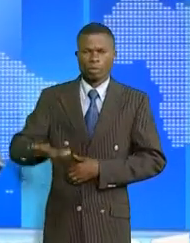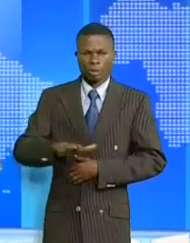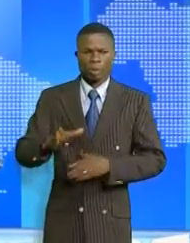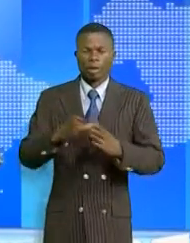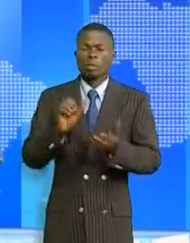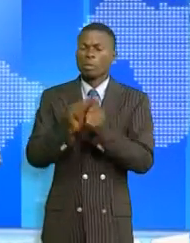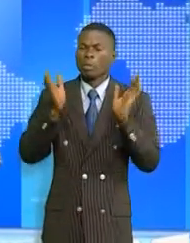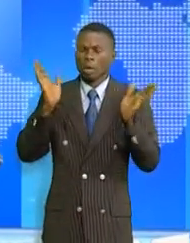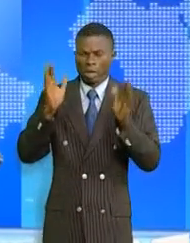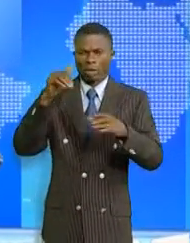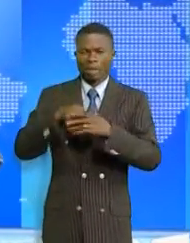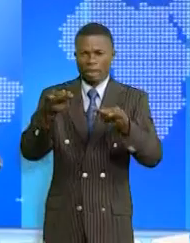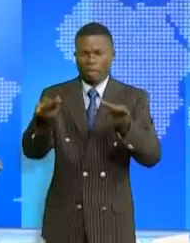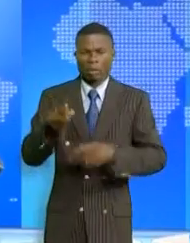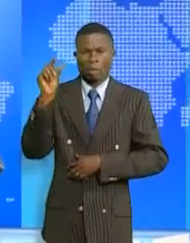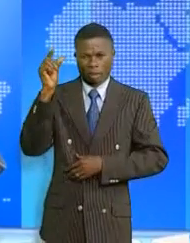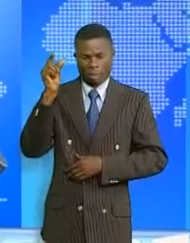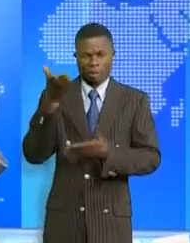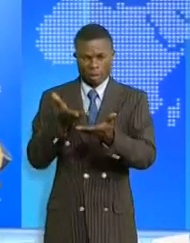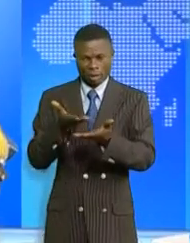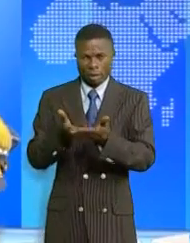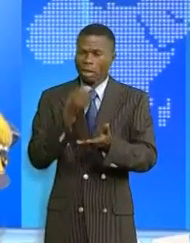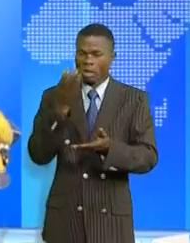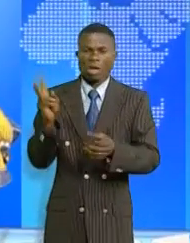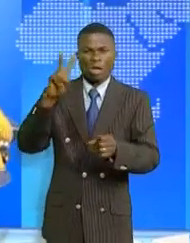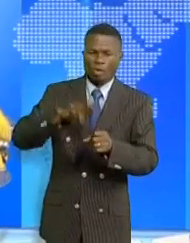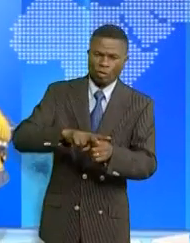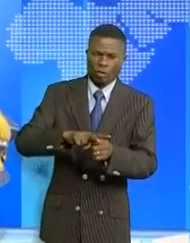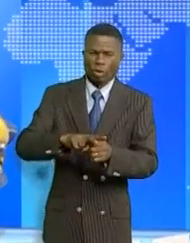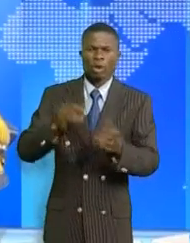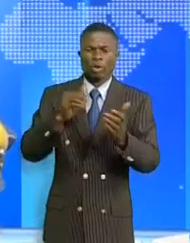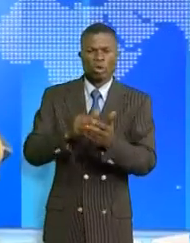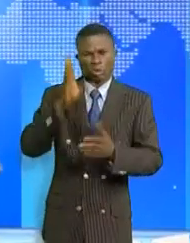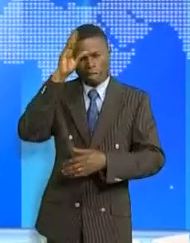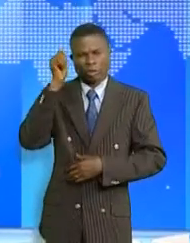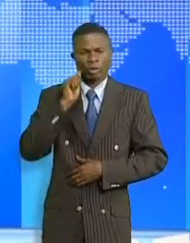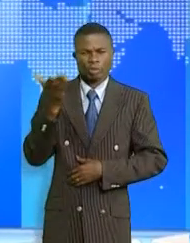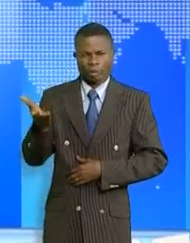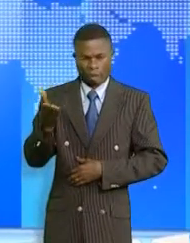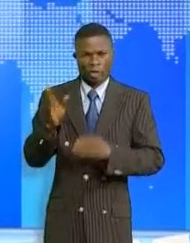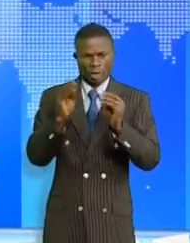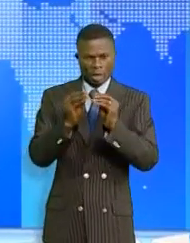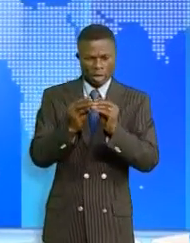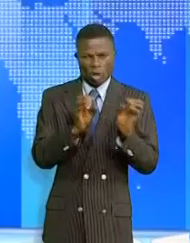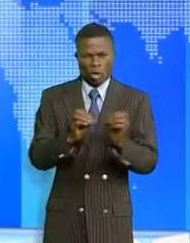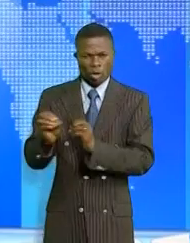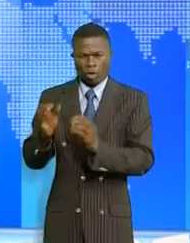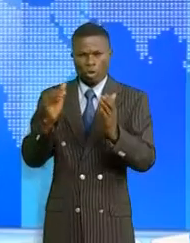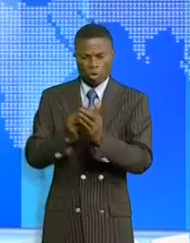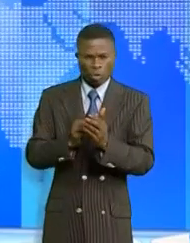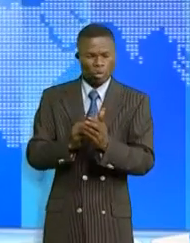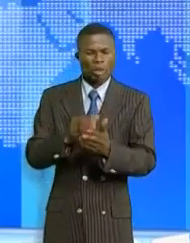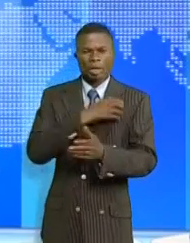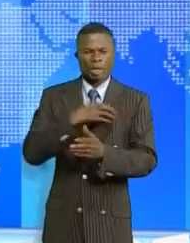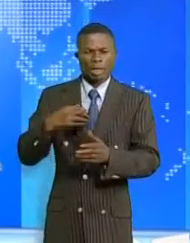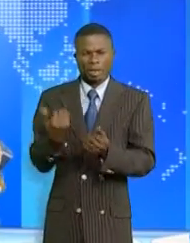toutes les conséquences qui en découlent. Par exemple, les violences basées sur le genre. Un atelier a été organisé contre la présence